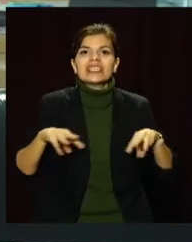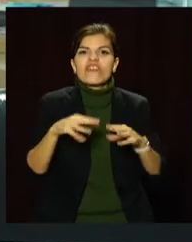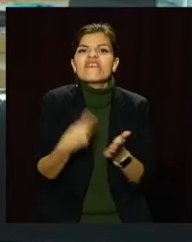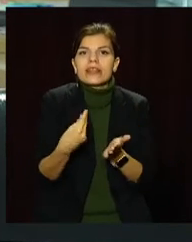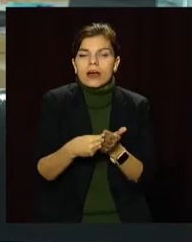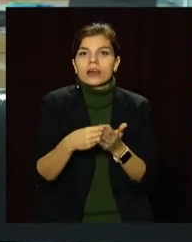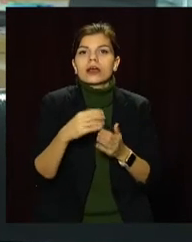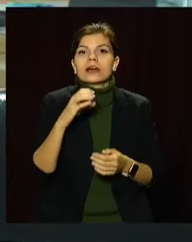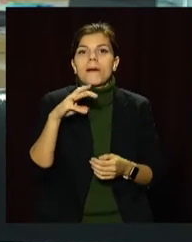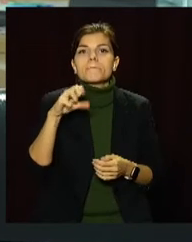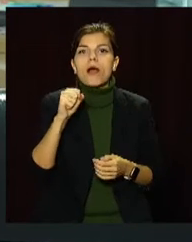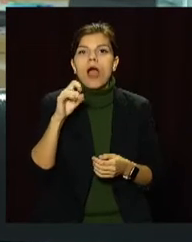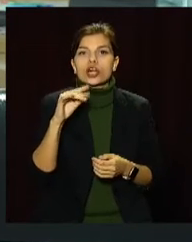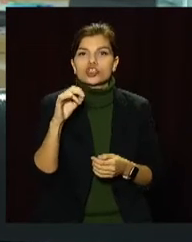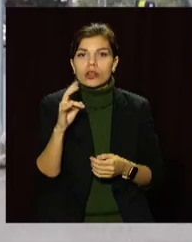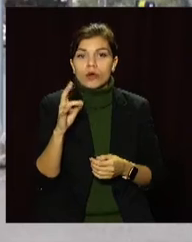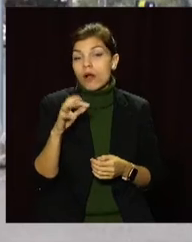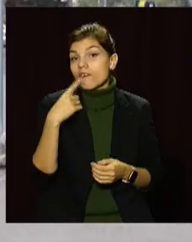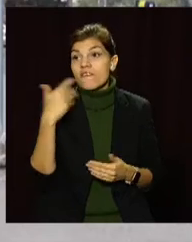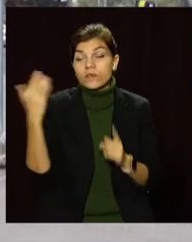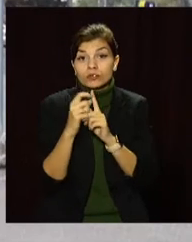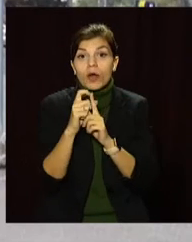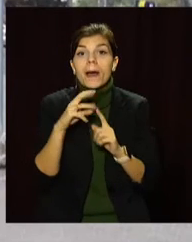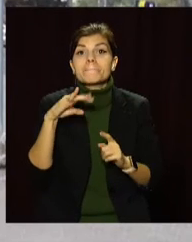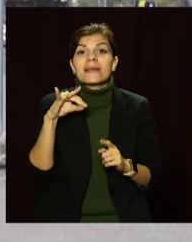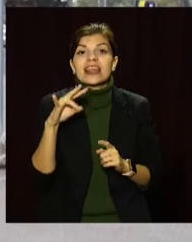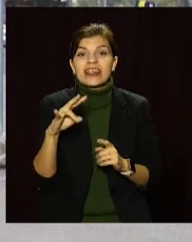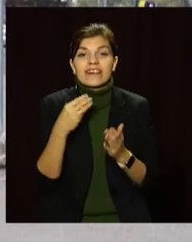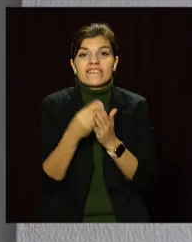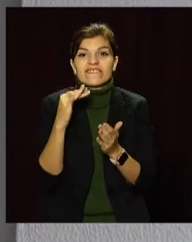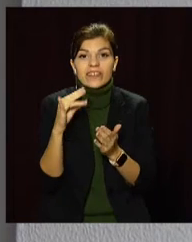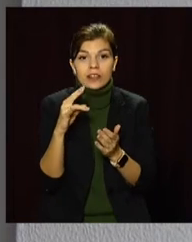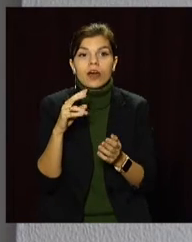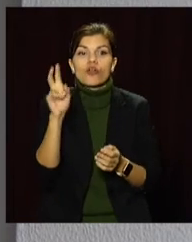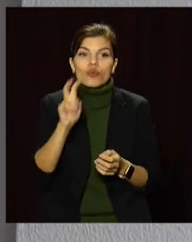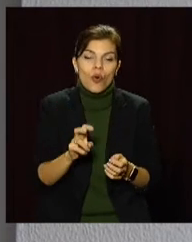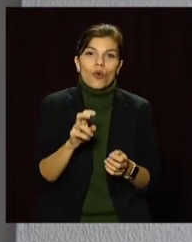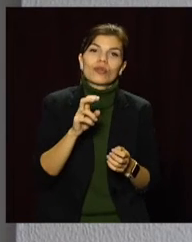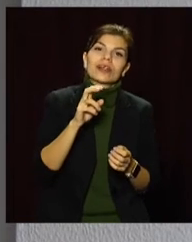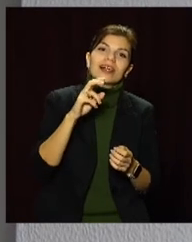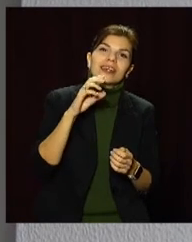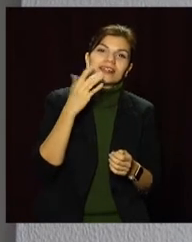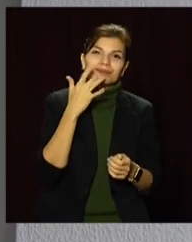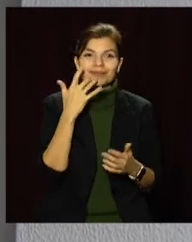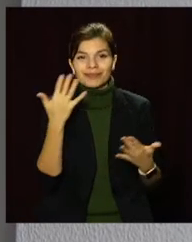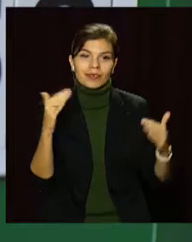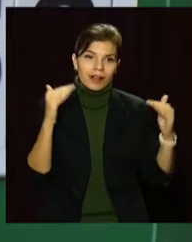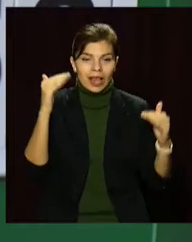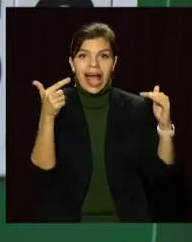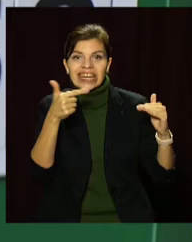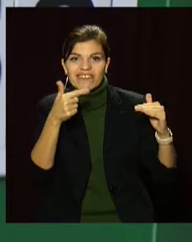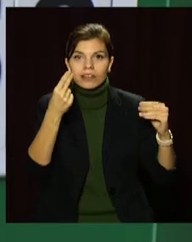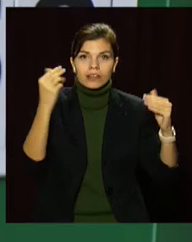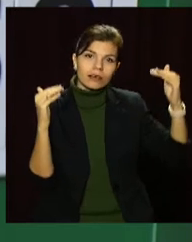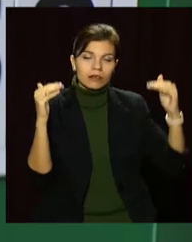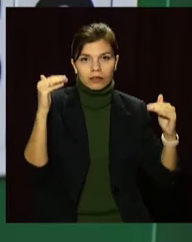України Сергій Марченко. За його словами, для Мінфіну курс гривні до долара США – виключно технічний показник, який